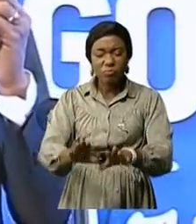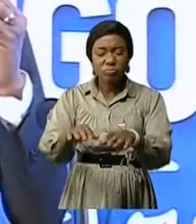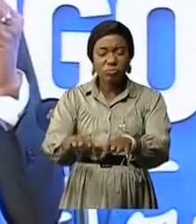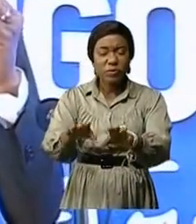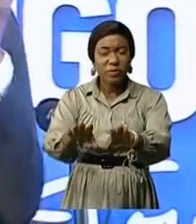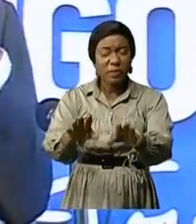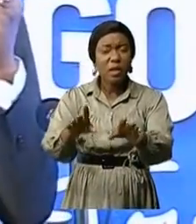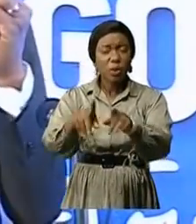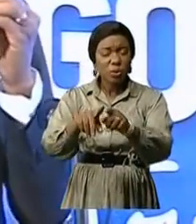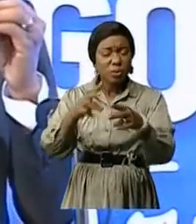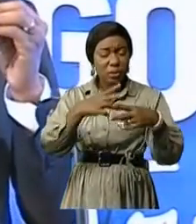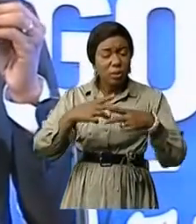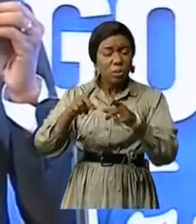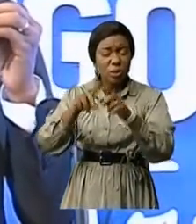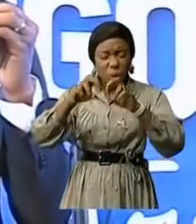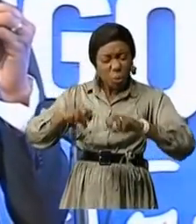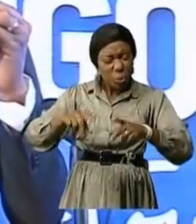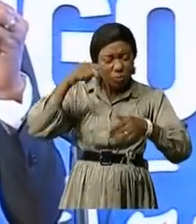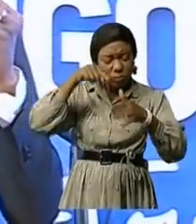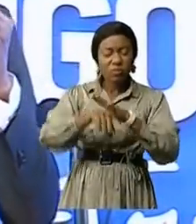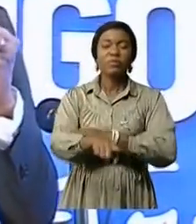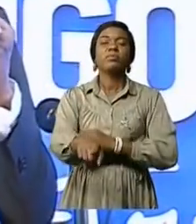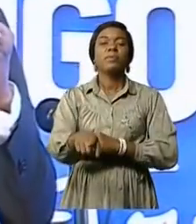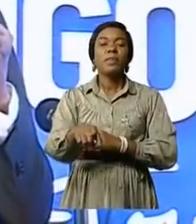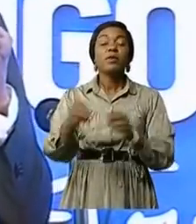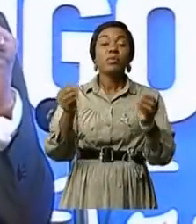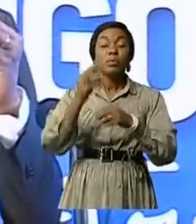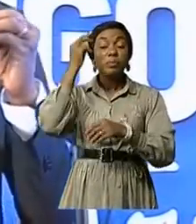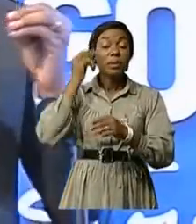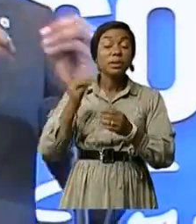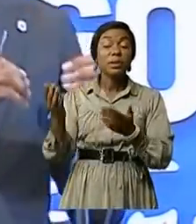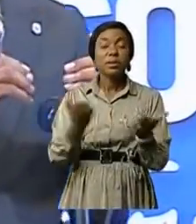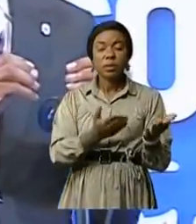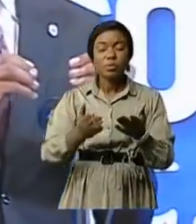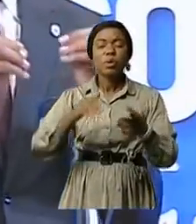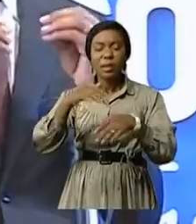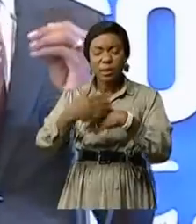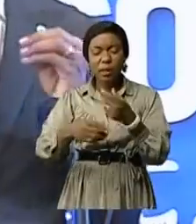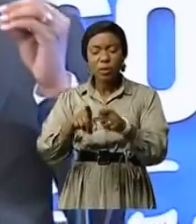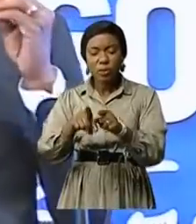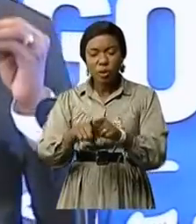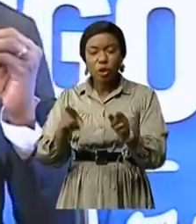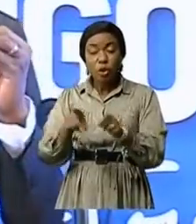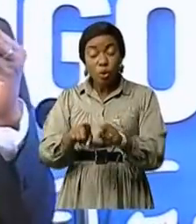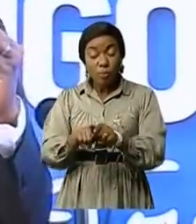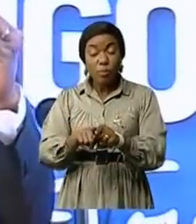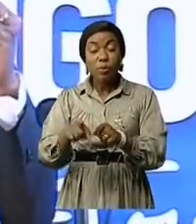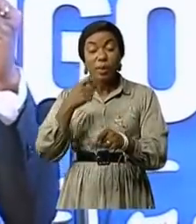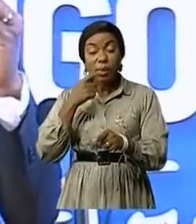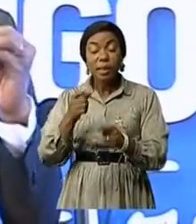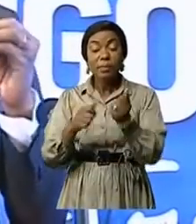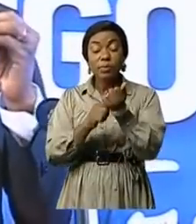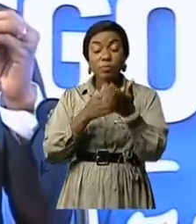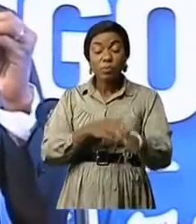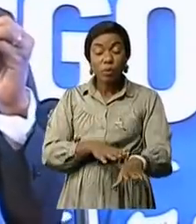mais il faut un plus grand contrôle et le ministre du transport s'y a à faire. Comme il y eu un cas d'incident, la